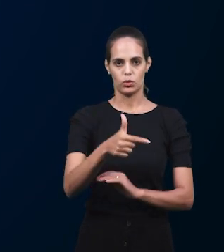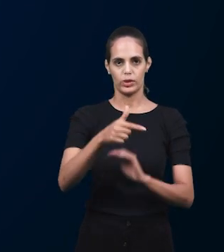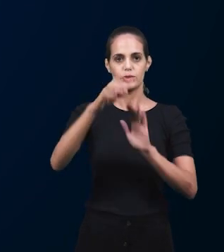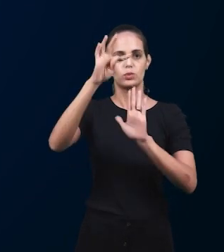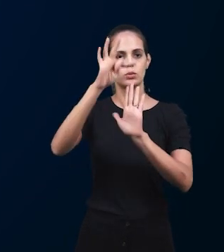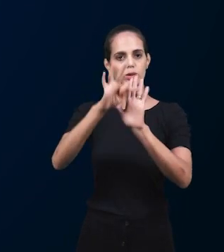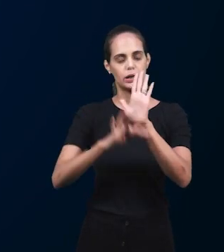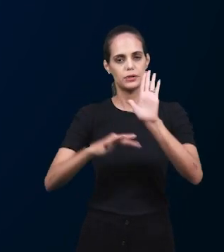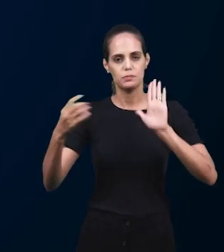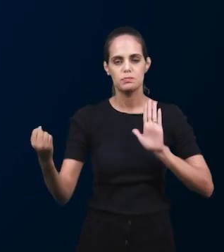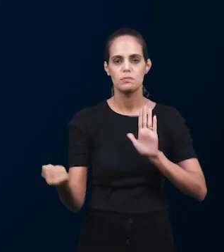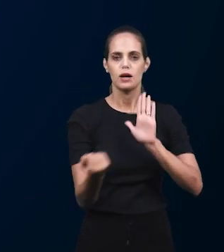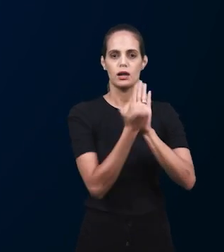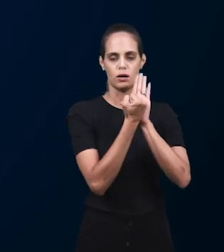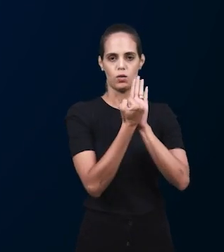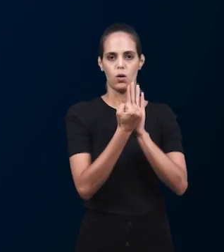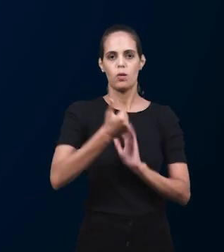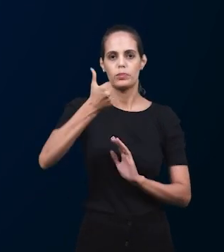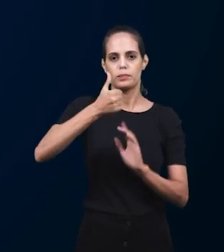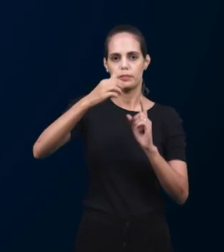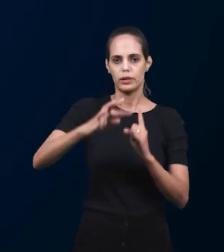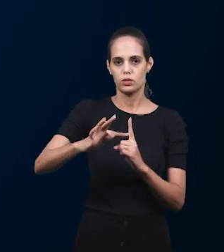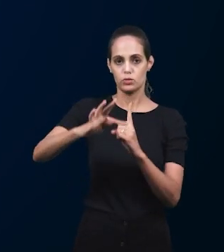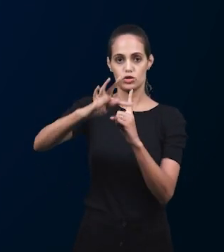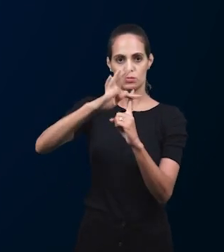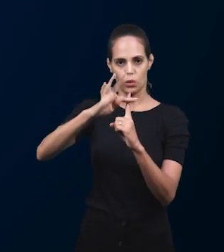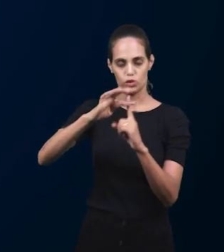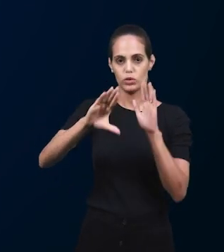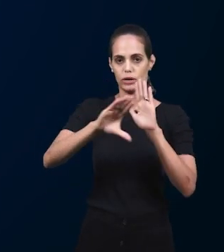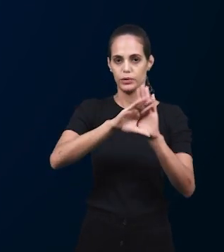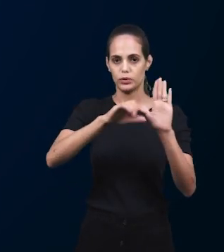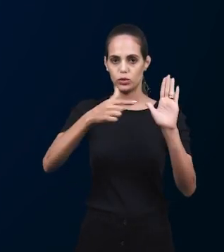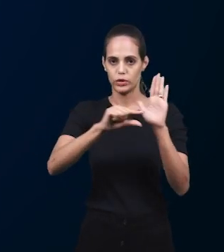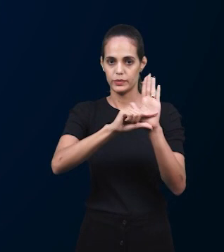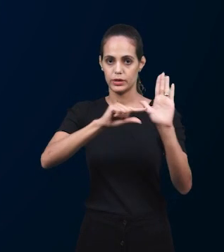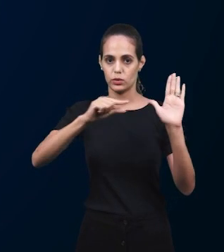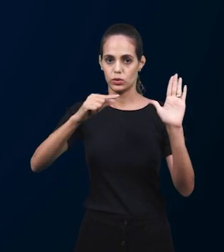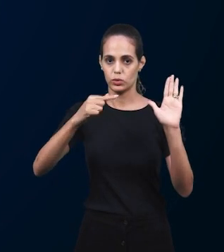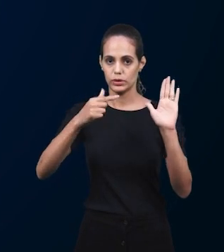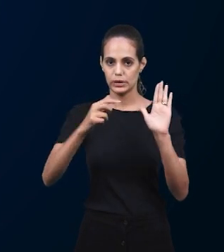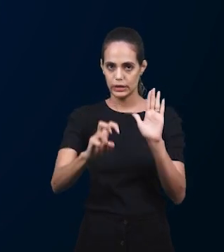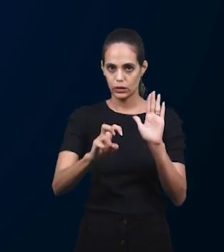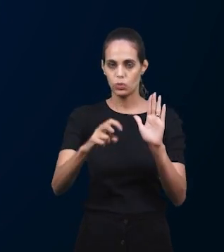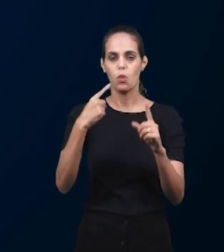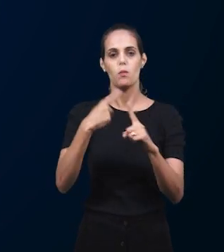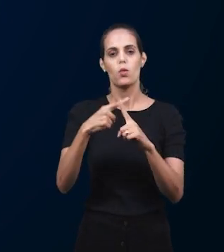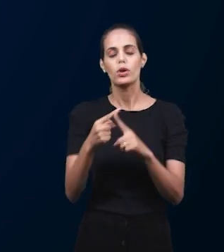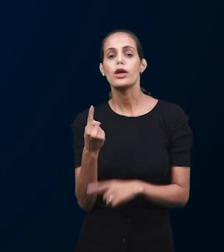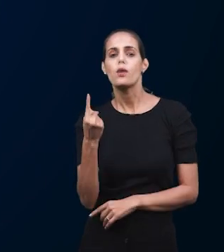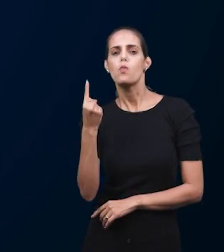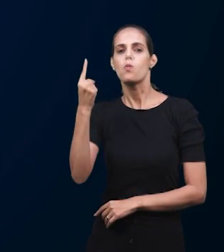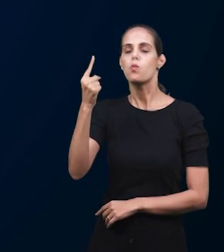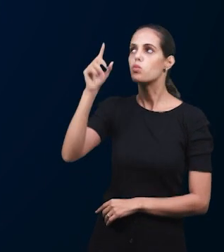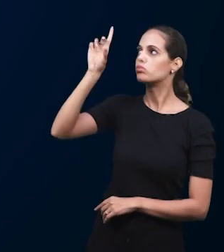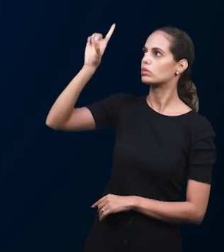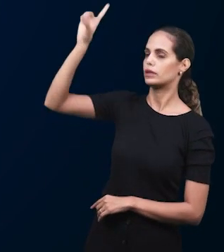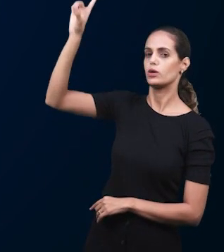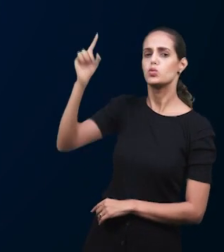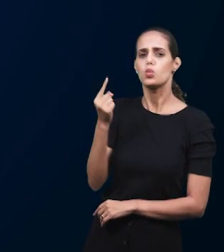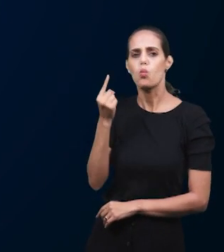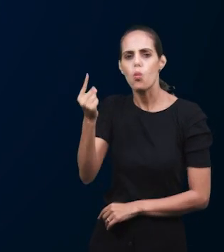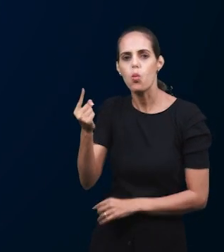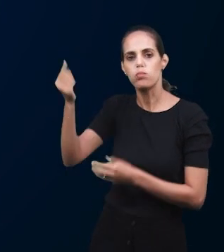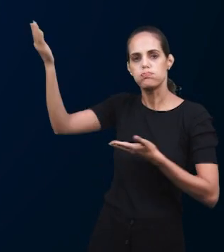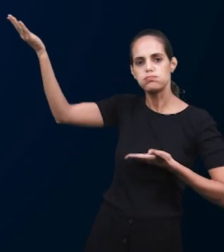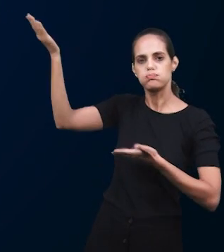Отвечая на вопрос второй, текст, который затронул меня, находится во второй Тимофее, первый Тимофей,